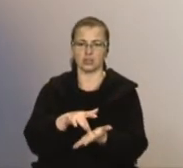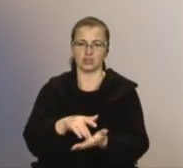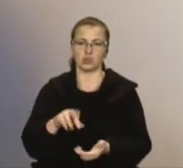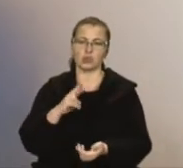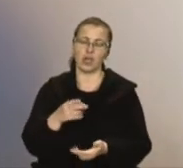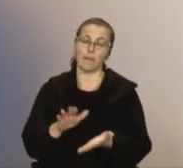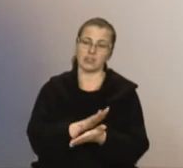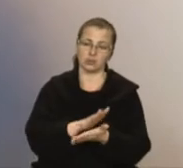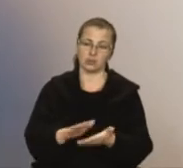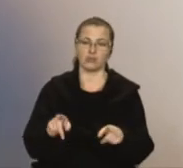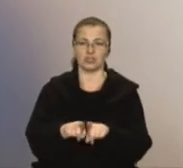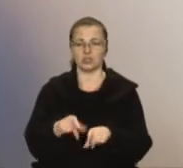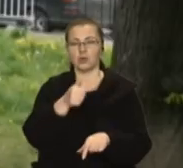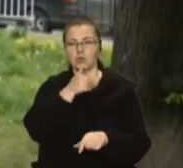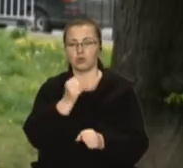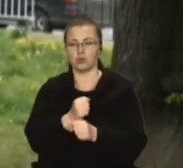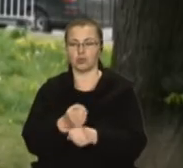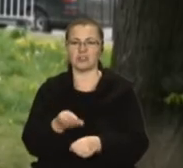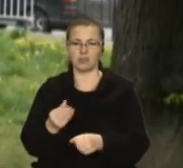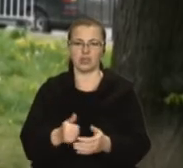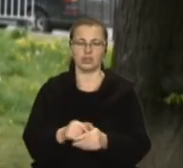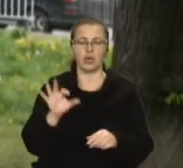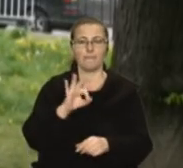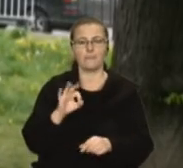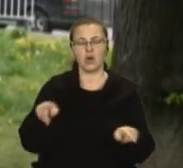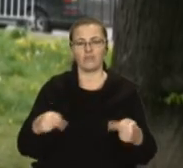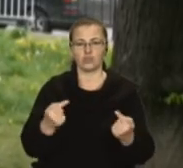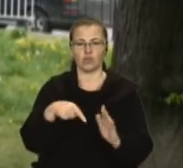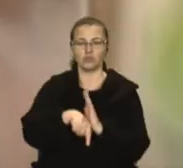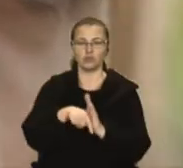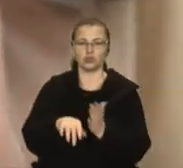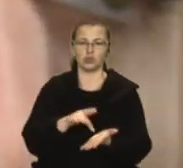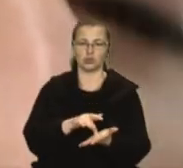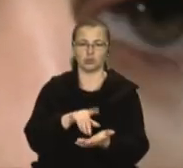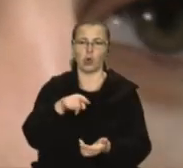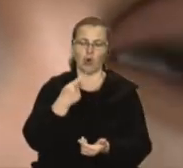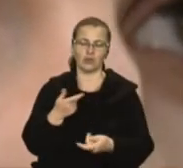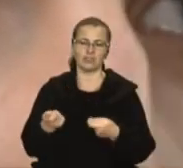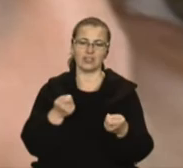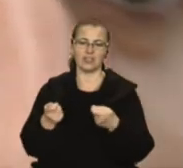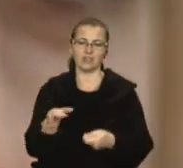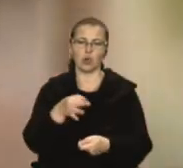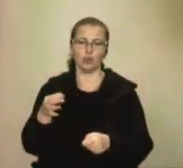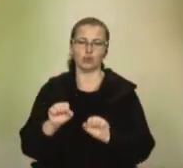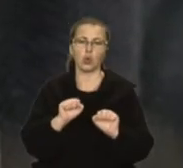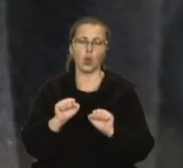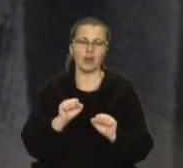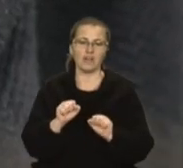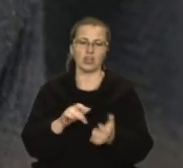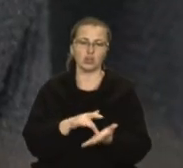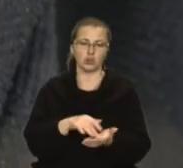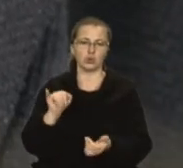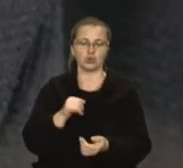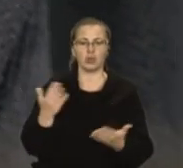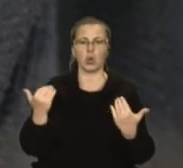безкоштовні, так само пробуємо робити платні. Про відновлення першочергово внутрішнього туризму говорить і керівник обласного управління туризму та